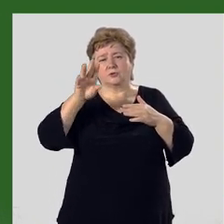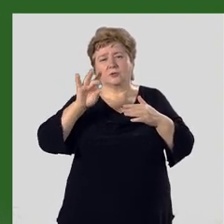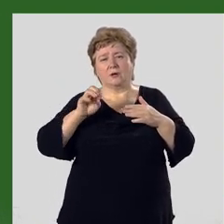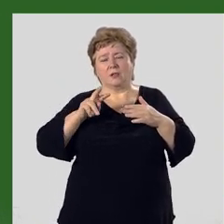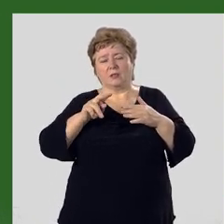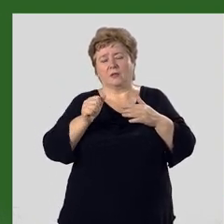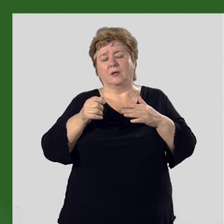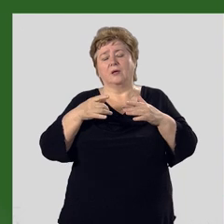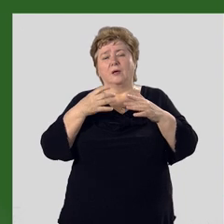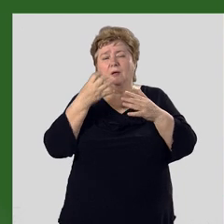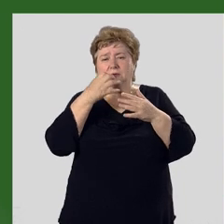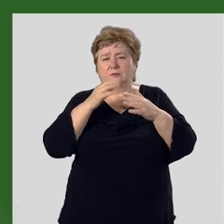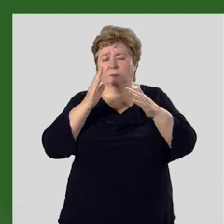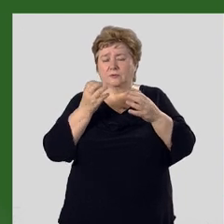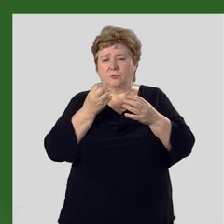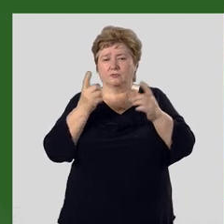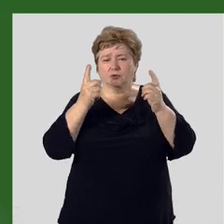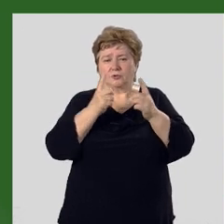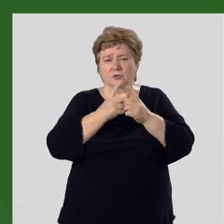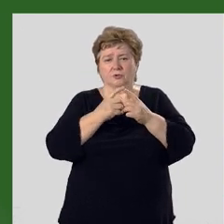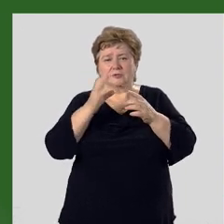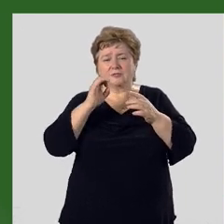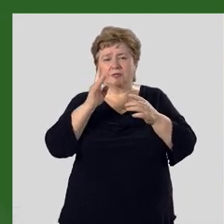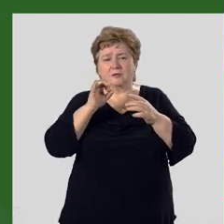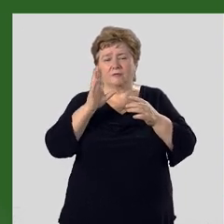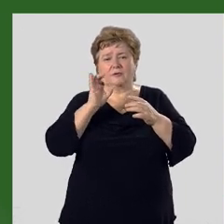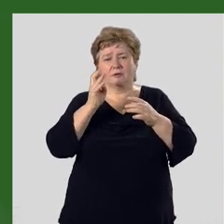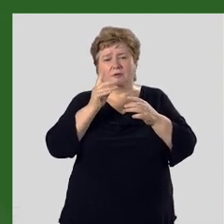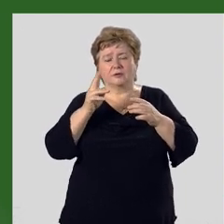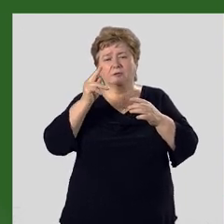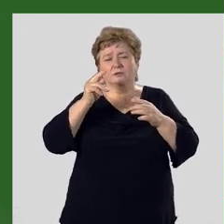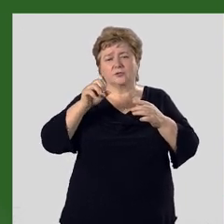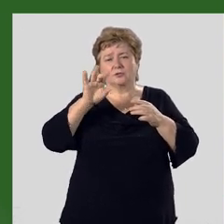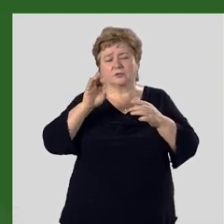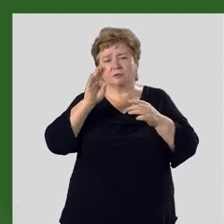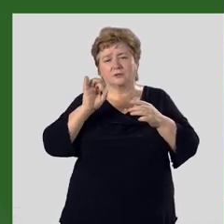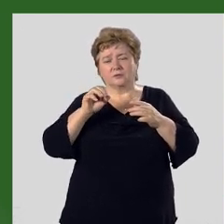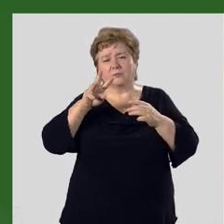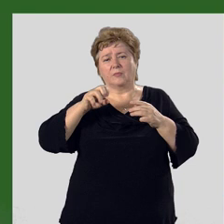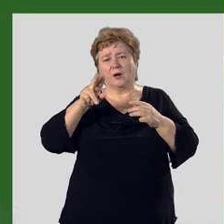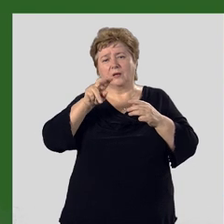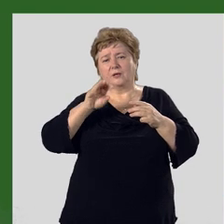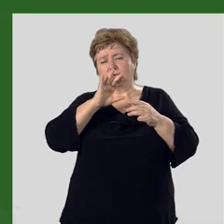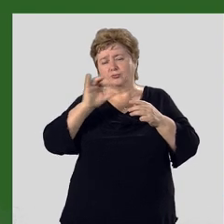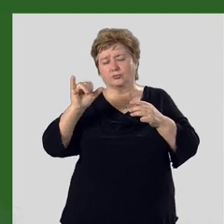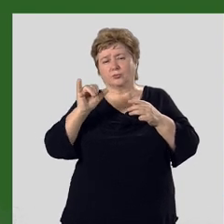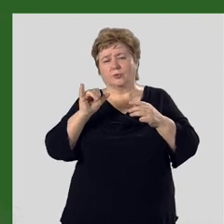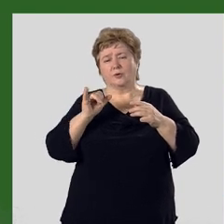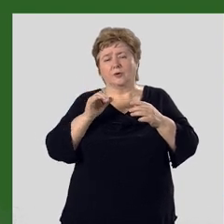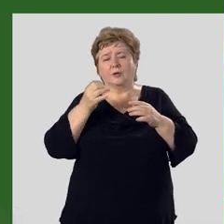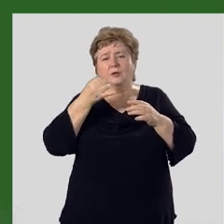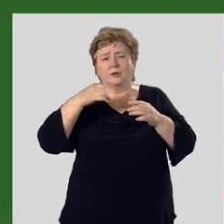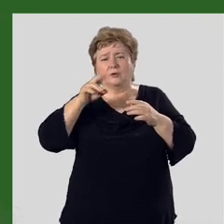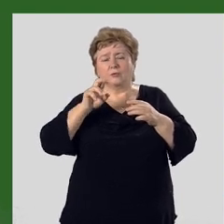Кроме термальных источников встречаются сероводородные – Чингерташ, Майлису и